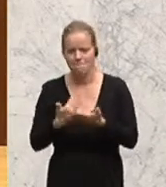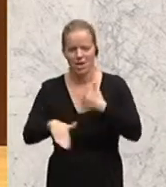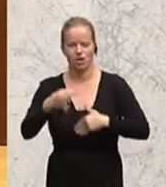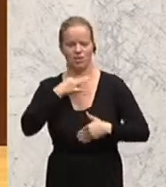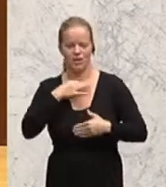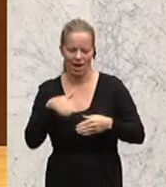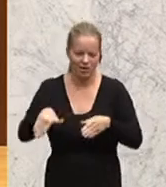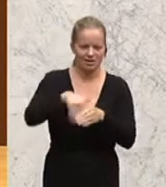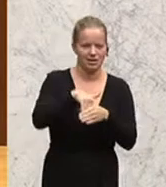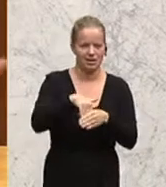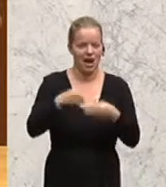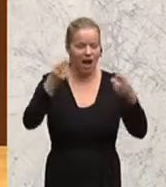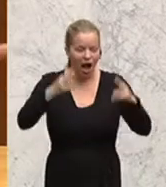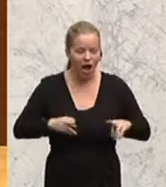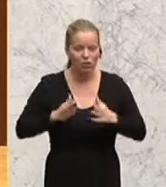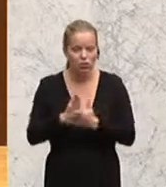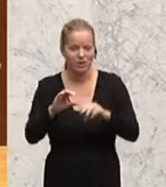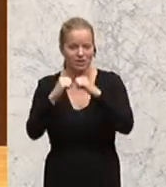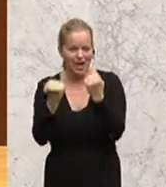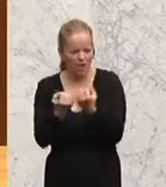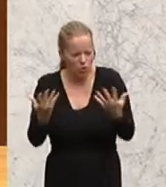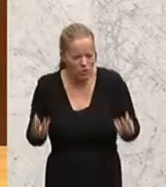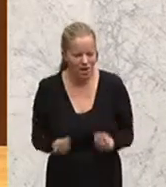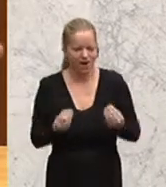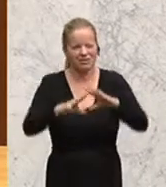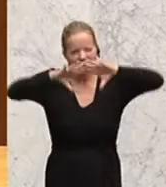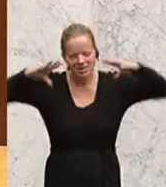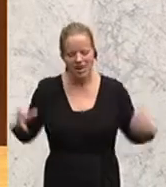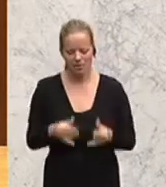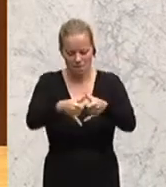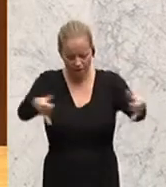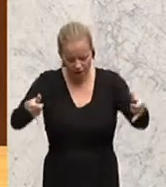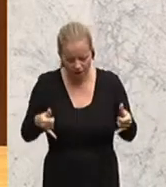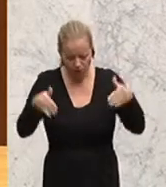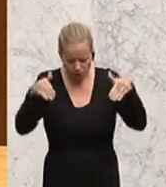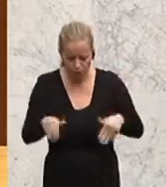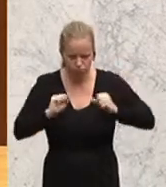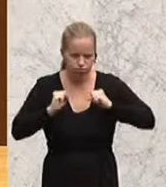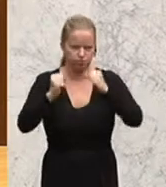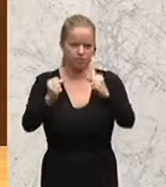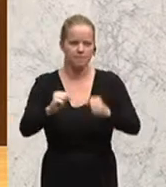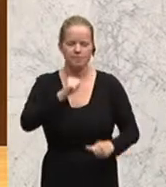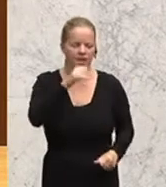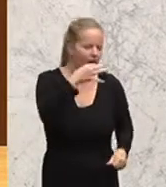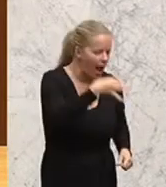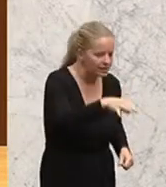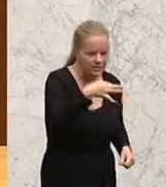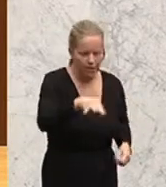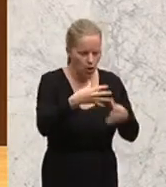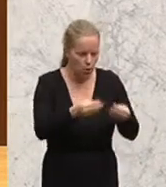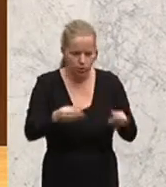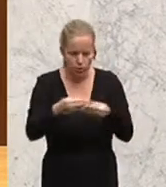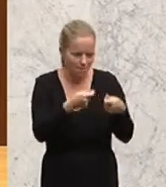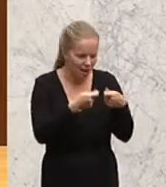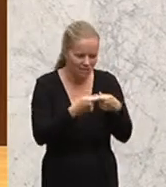durch Senat. Dieses Gesamtpaket müssen wir in Angriff nehmen. Keine Einzelmaßnahme